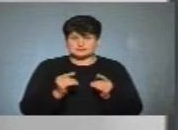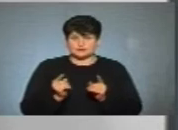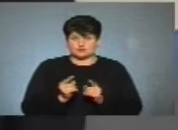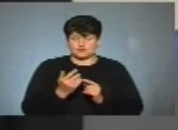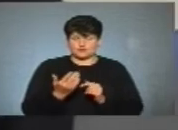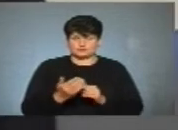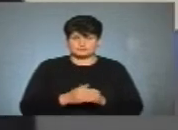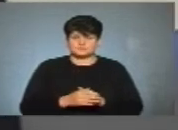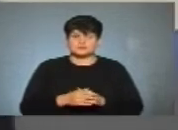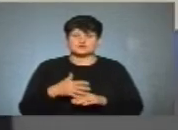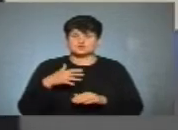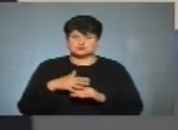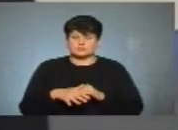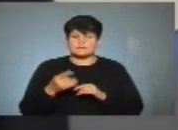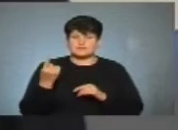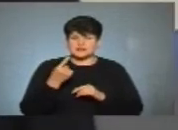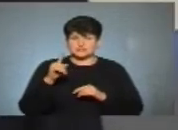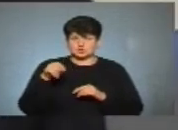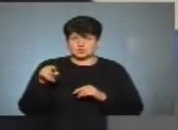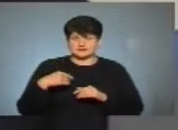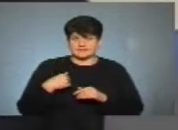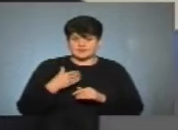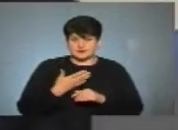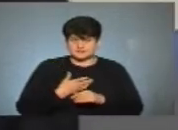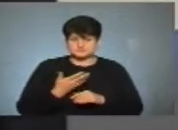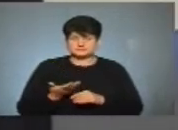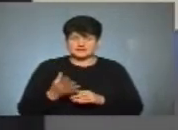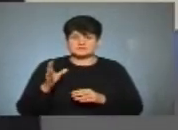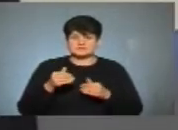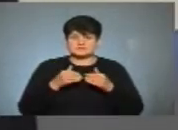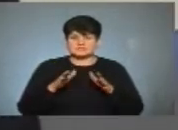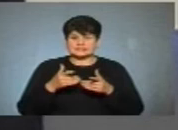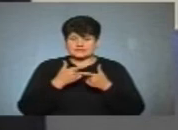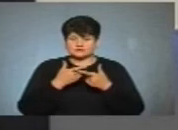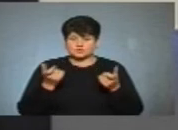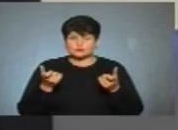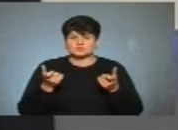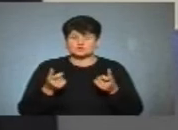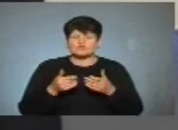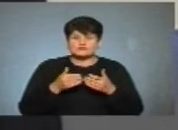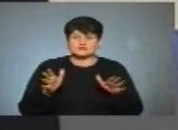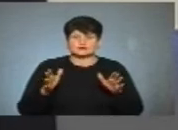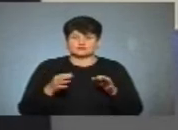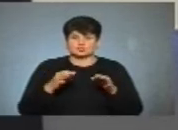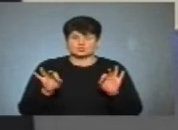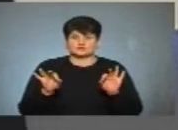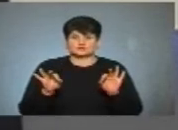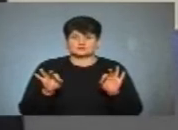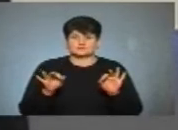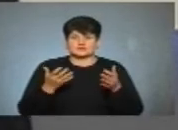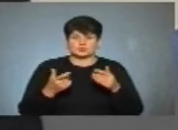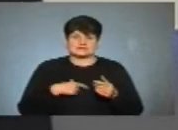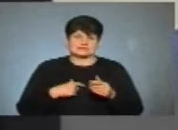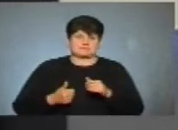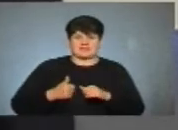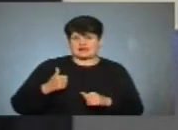що... Зрозумів, першим номером йду я, вся відкрита інформація в відкритому доступі, ну і якось себе